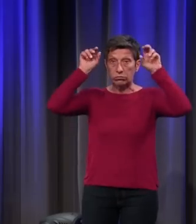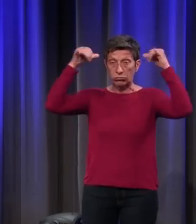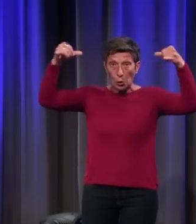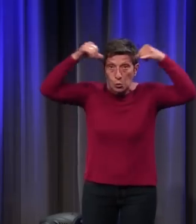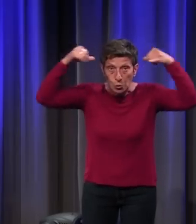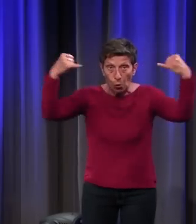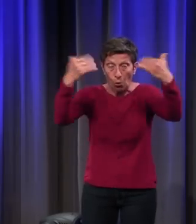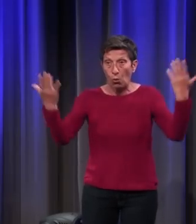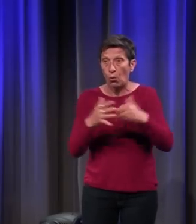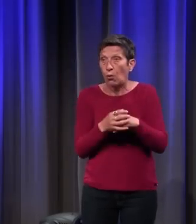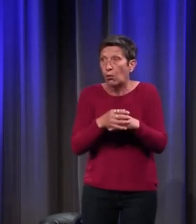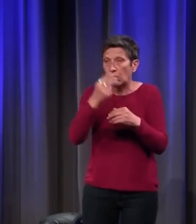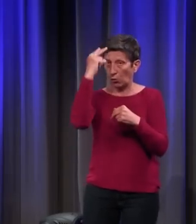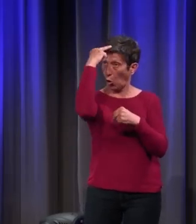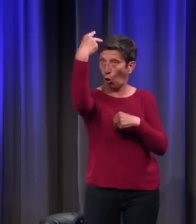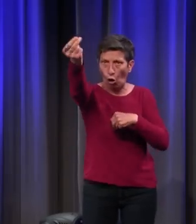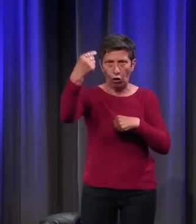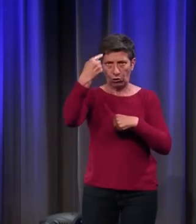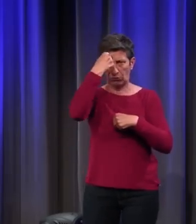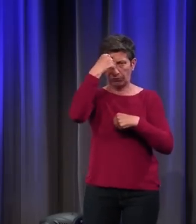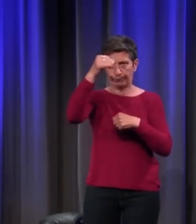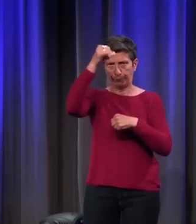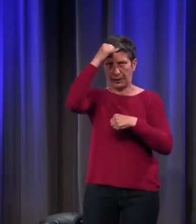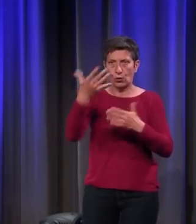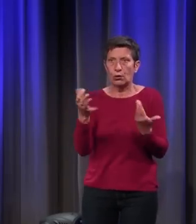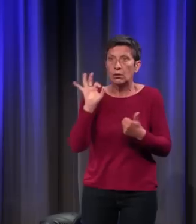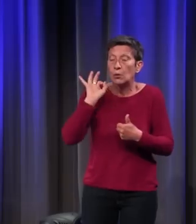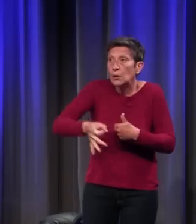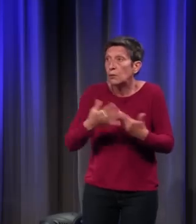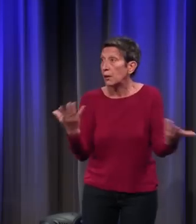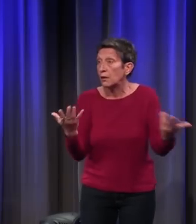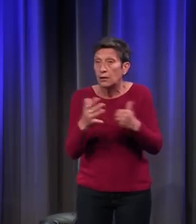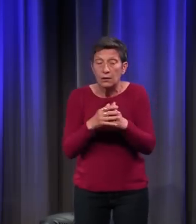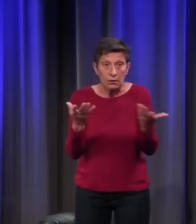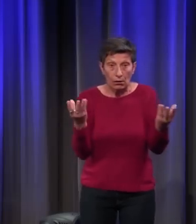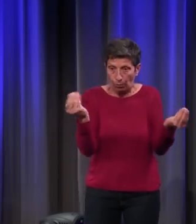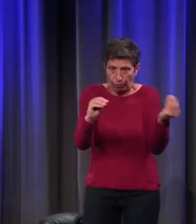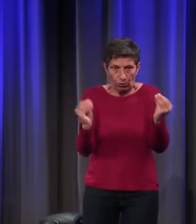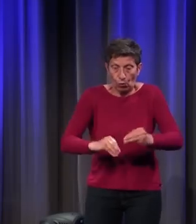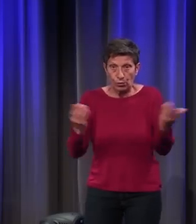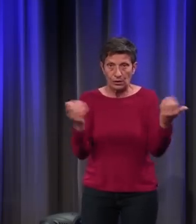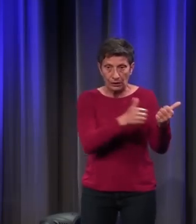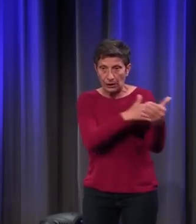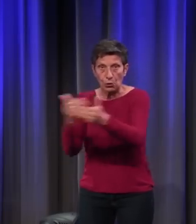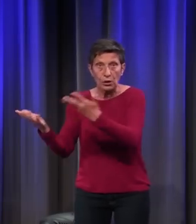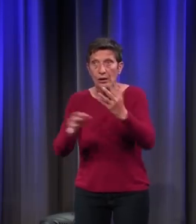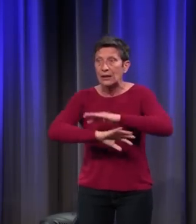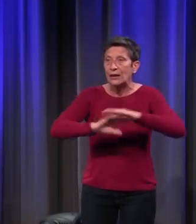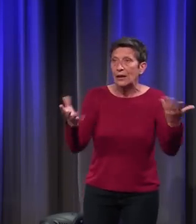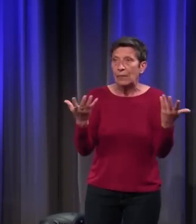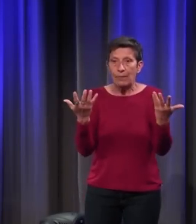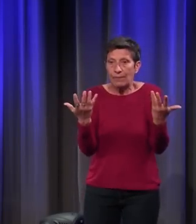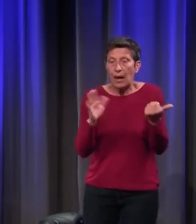Totalement composite. Mais tous ces éléments sont pris chez les quadrupèdes. Donc, ce n'est pas un monstre. Elle n pas à cheval sur plusieurs